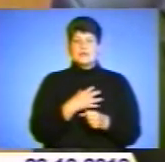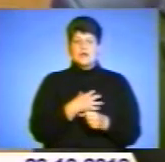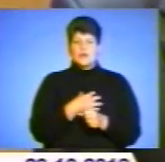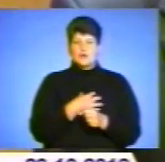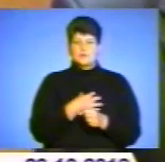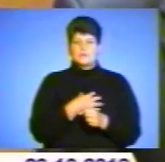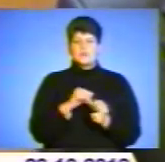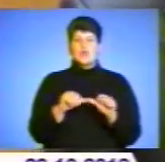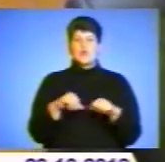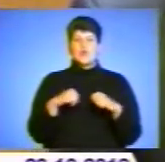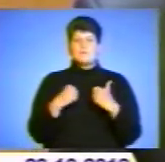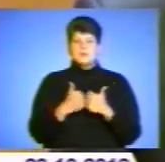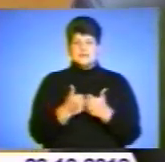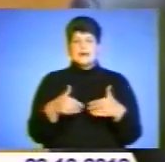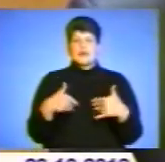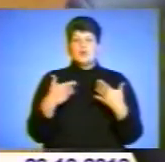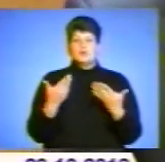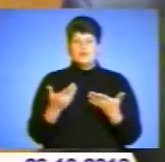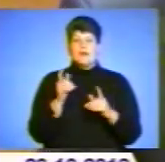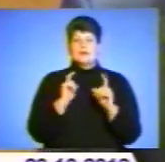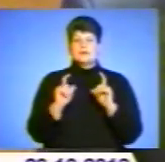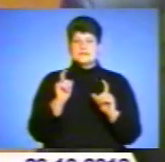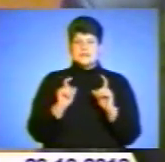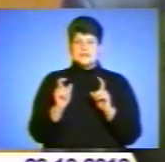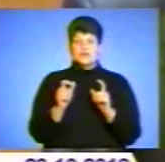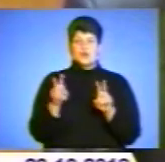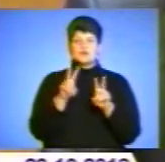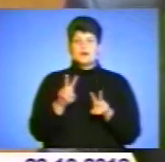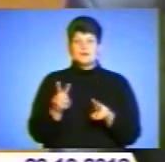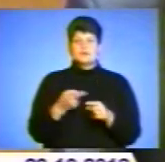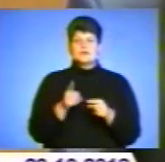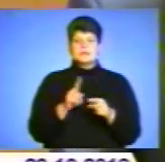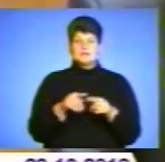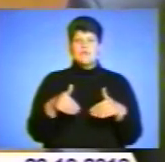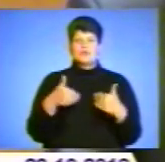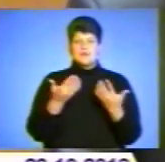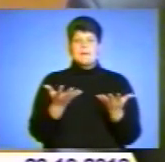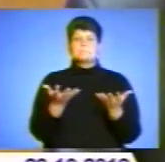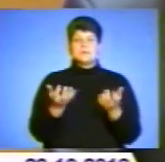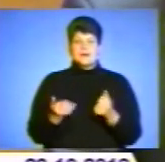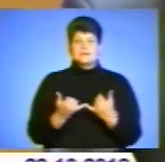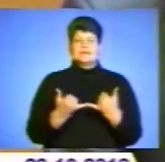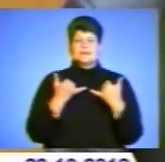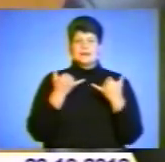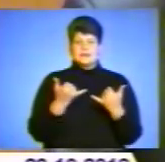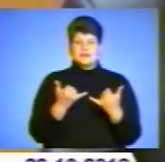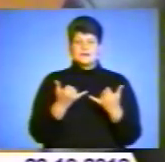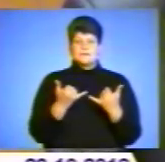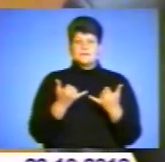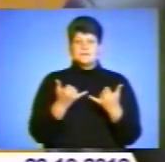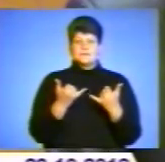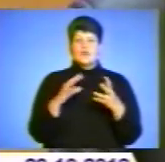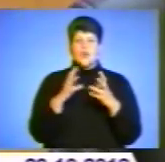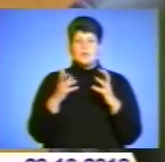Комісія рекомендувала сесії розглянути дані подання і прийняти по них об'єднане